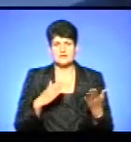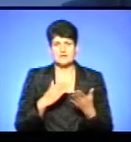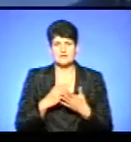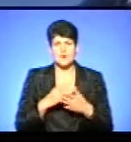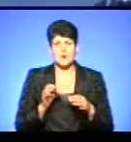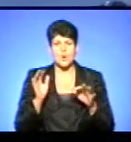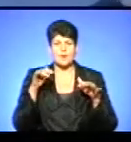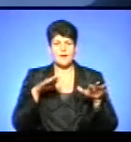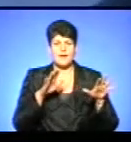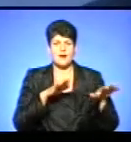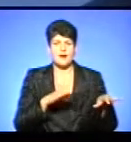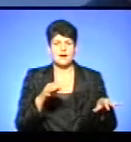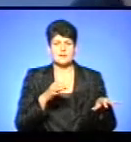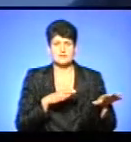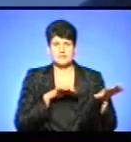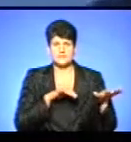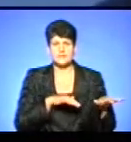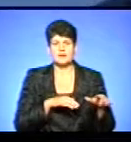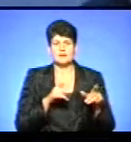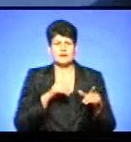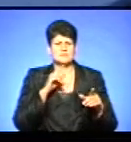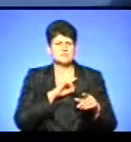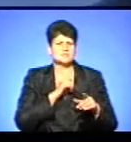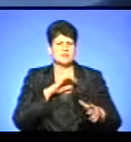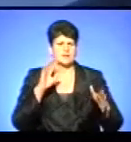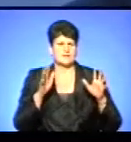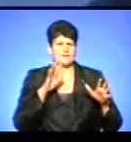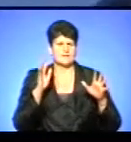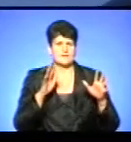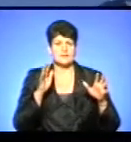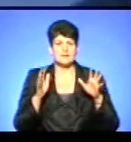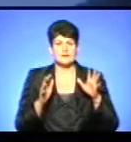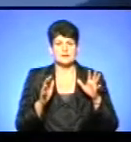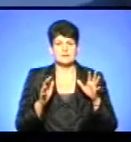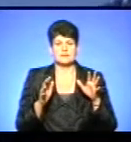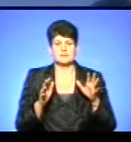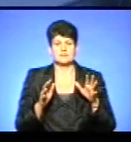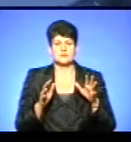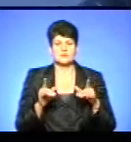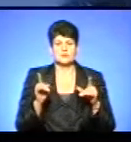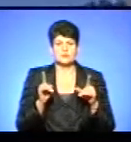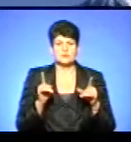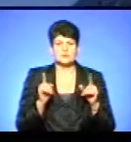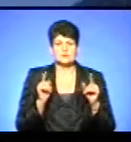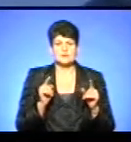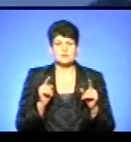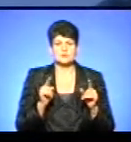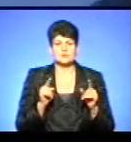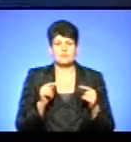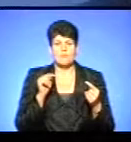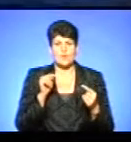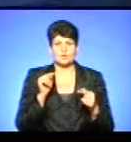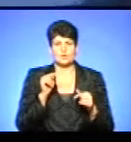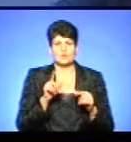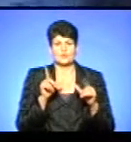океан. Звіти дуже тверд, сильний вітер. Зараз і не потужність, щоб просто-напросто до нього їхати,